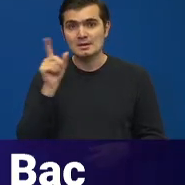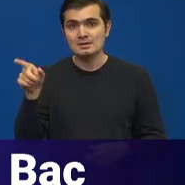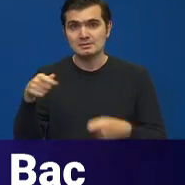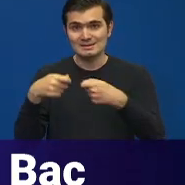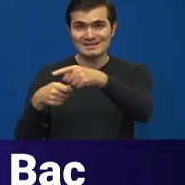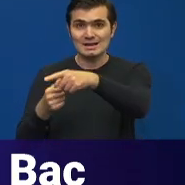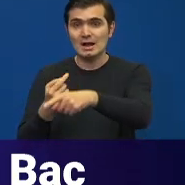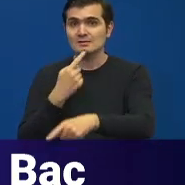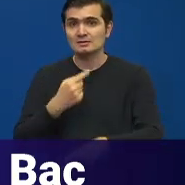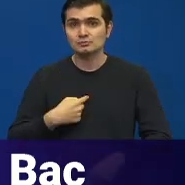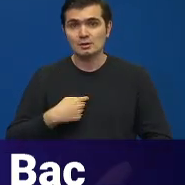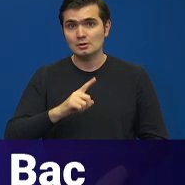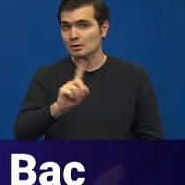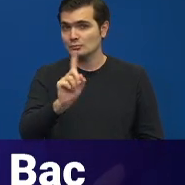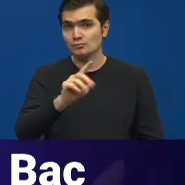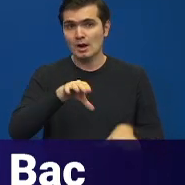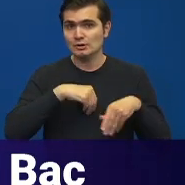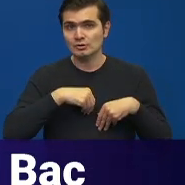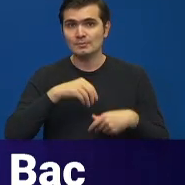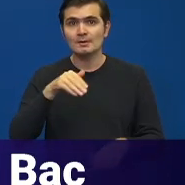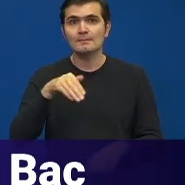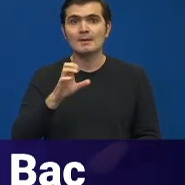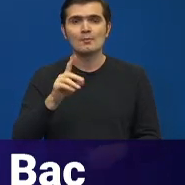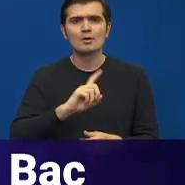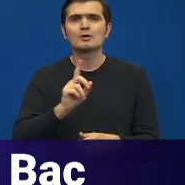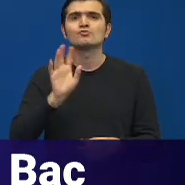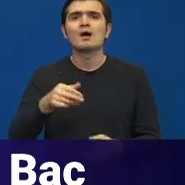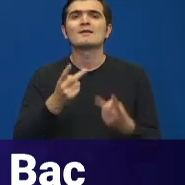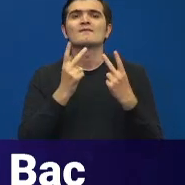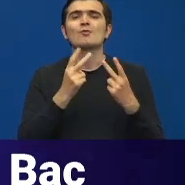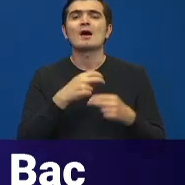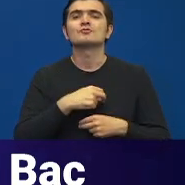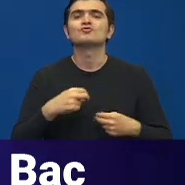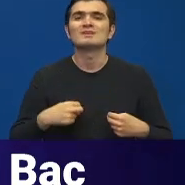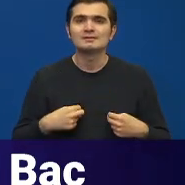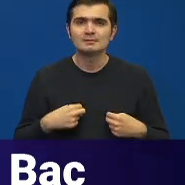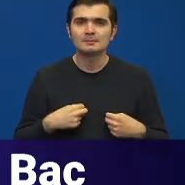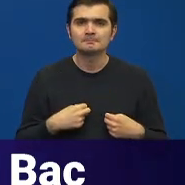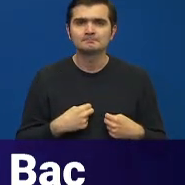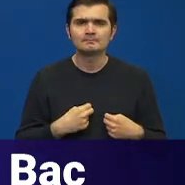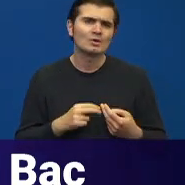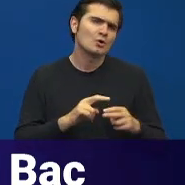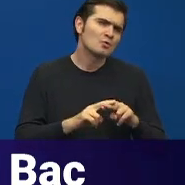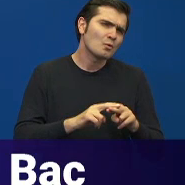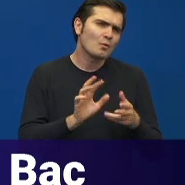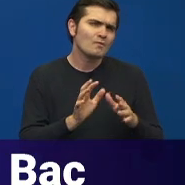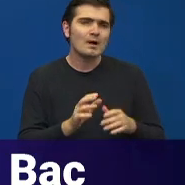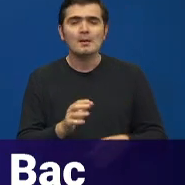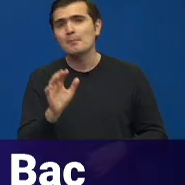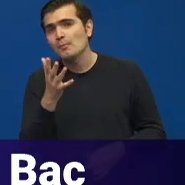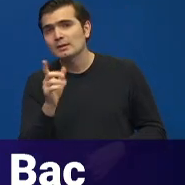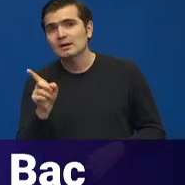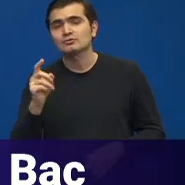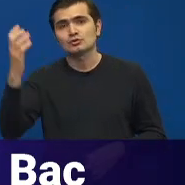spun că nu acceptă acest memorandum pentru că nu are valoare juridică. Cumva, pare că acest guvern